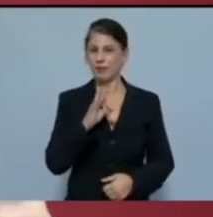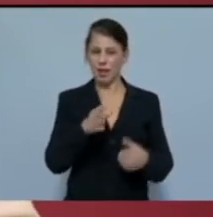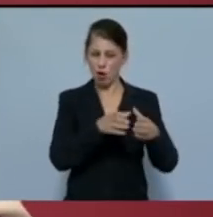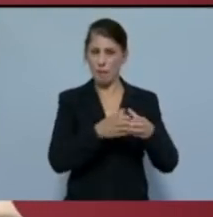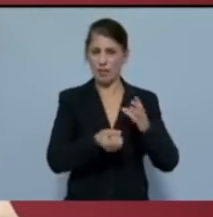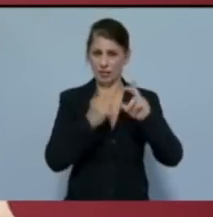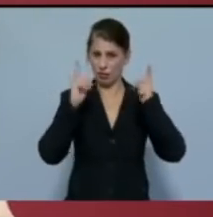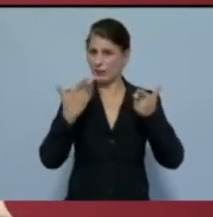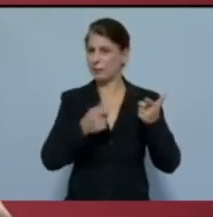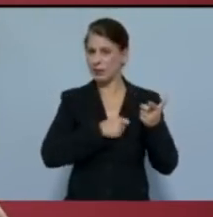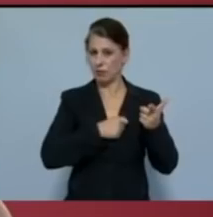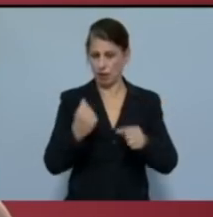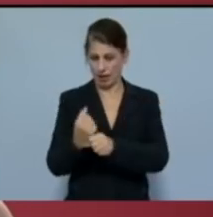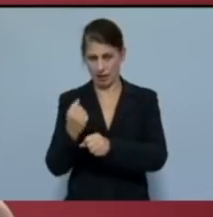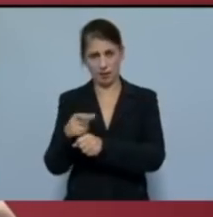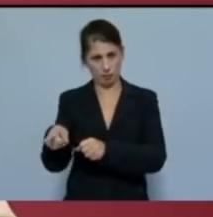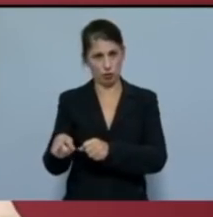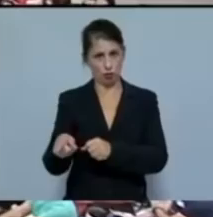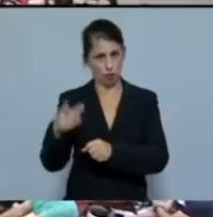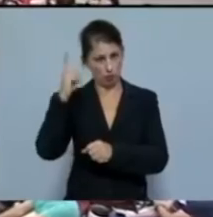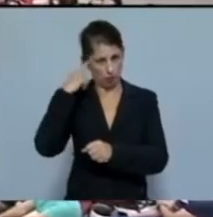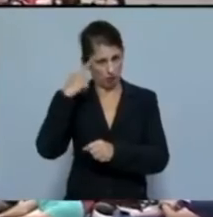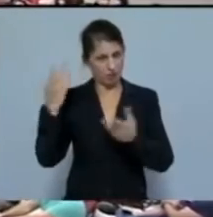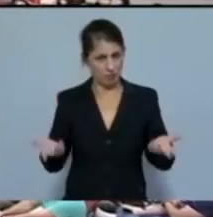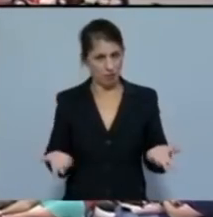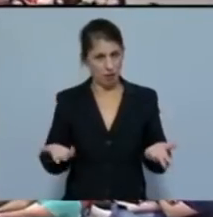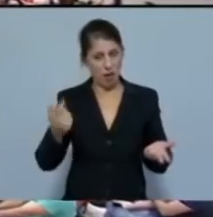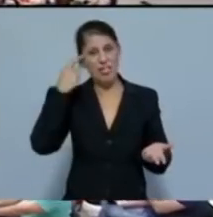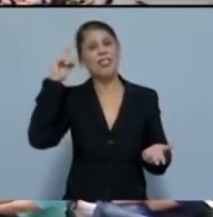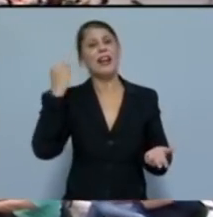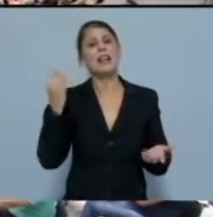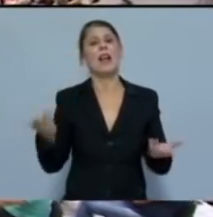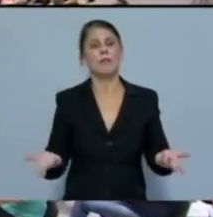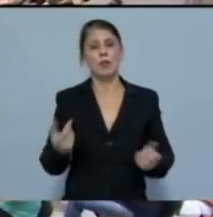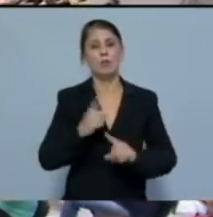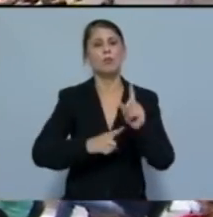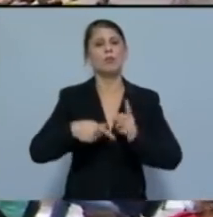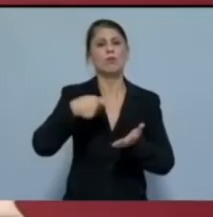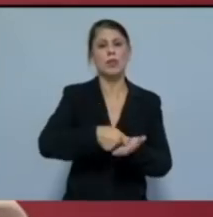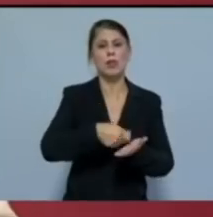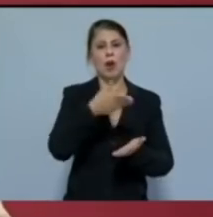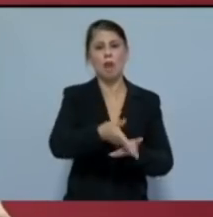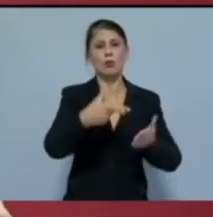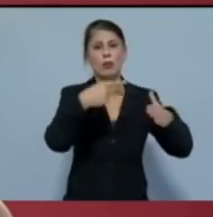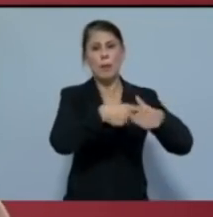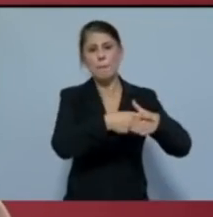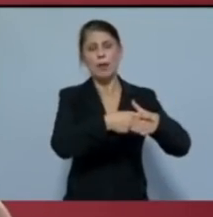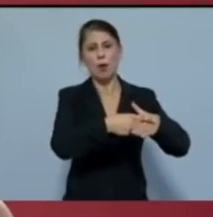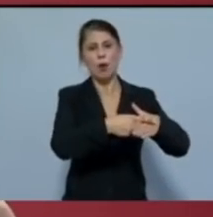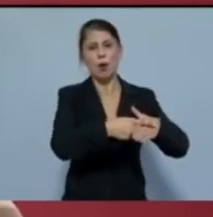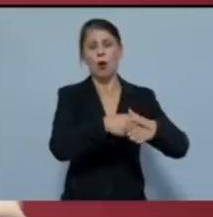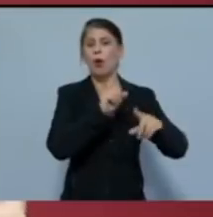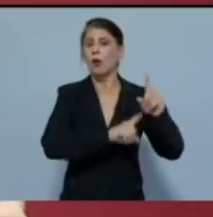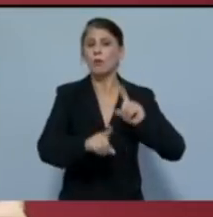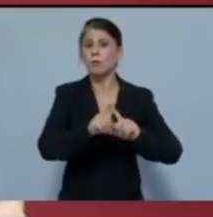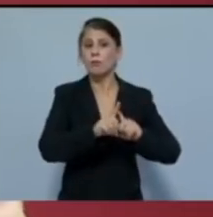ότι οι εργαζόμενοι τελικά είναι τόσο αφελείς ότι δεν καταλαβαίνουν ποιος πληρώνει αυτό το Ταμείο και κυρίως